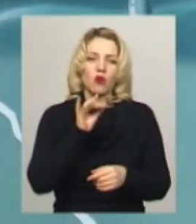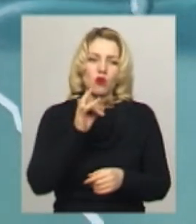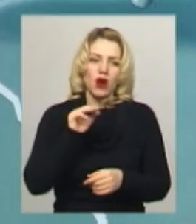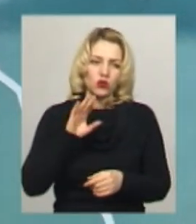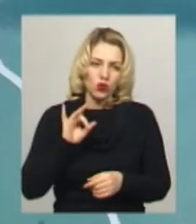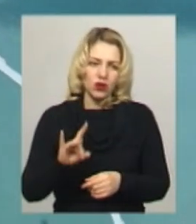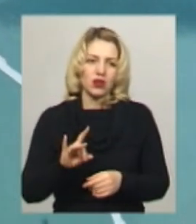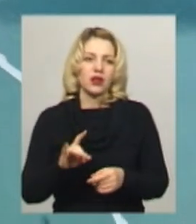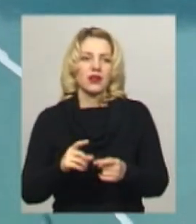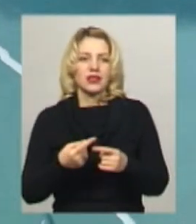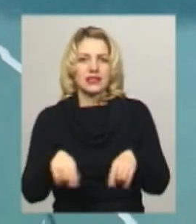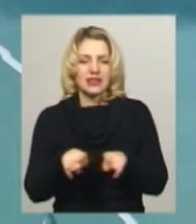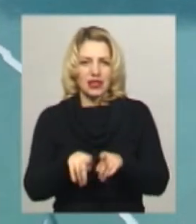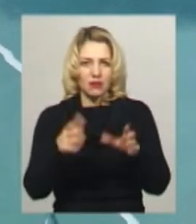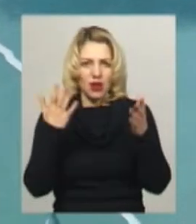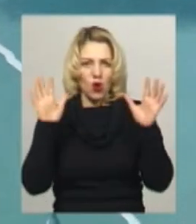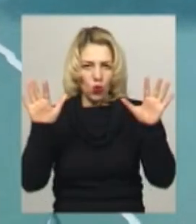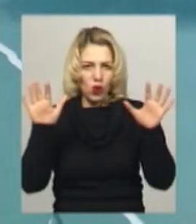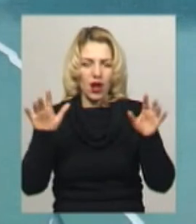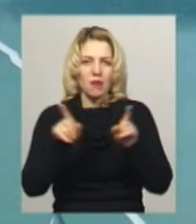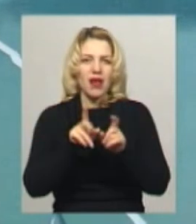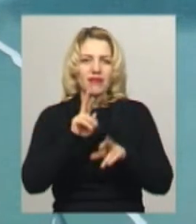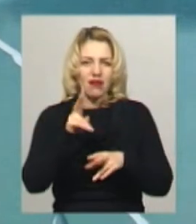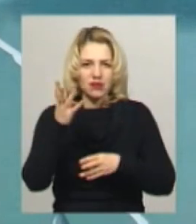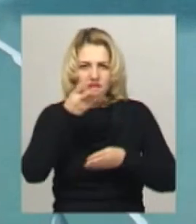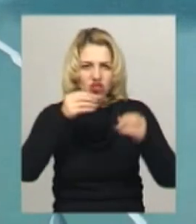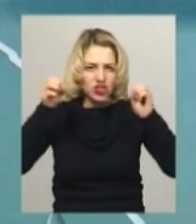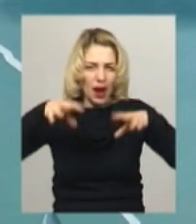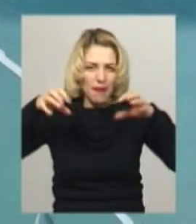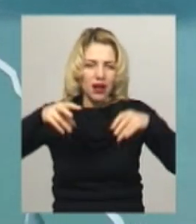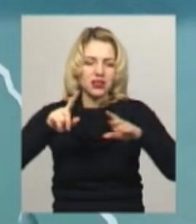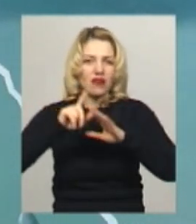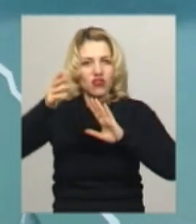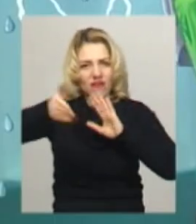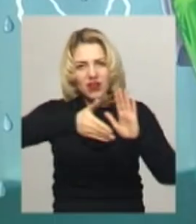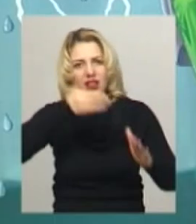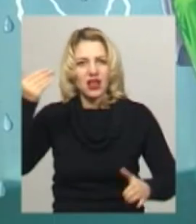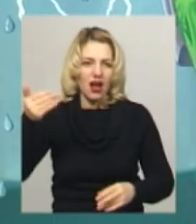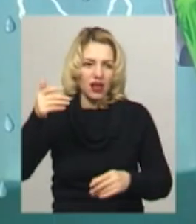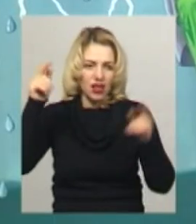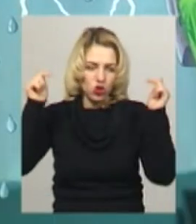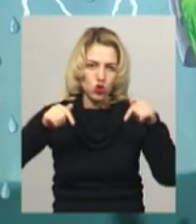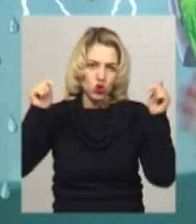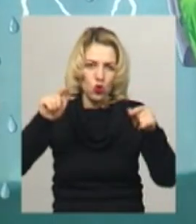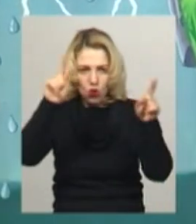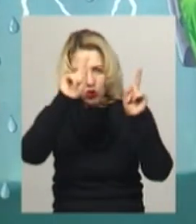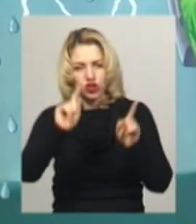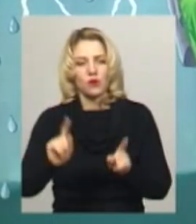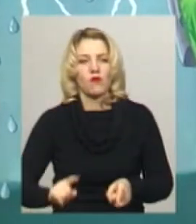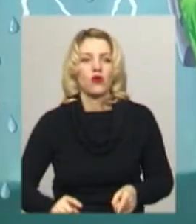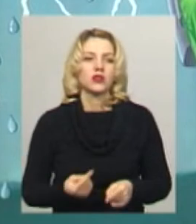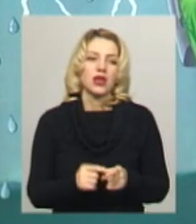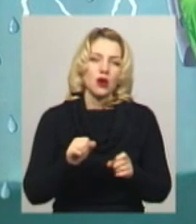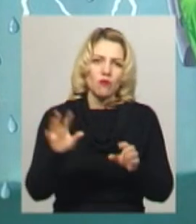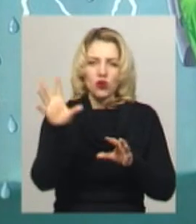з такими руками, як шаманка, яка викликає дощ та грозові молнії. Можна тут все рухати. Тут два таких полотна,